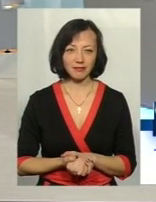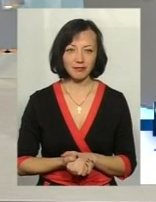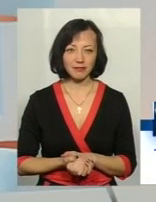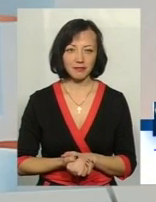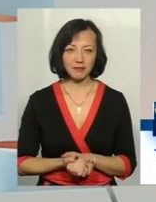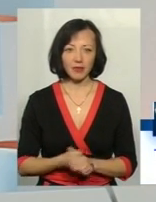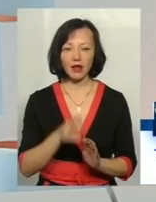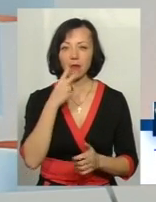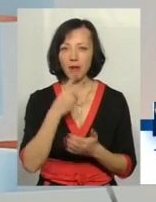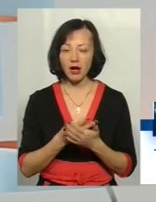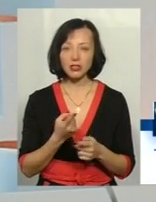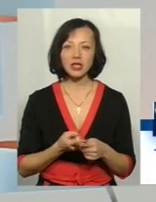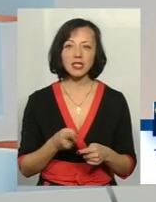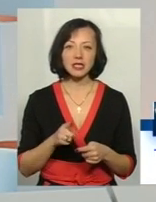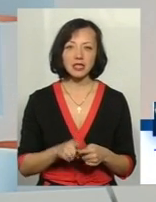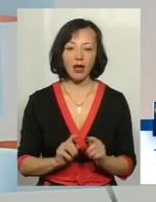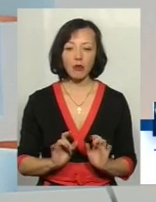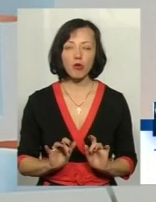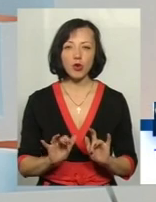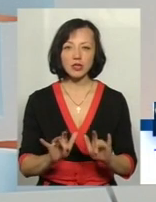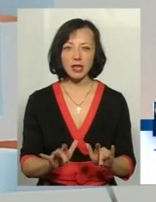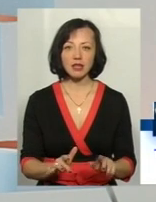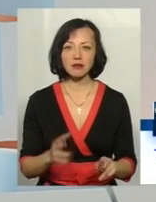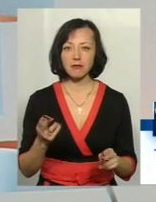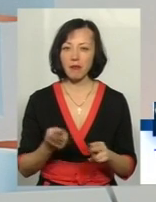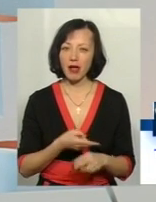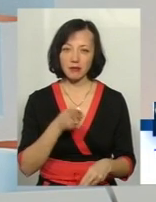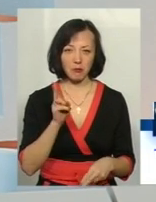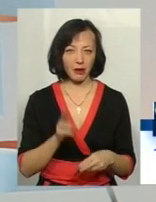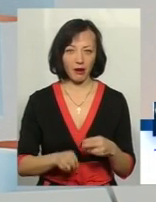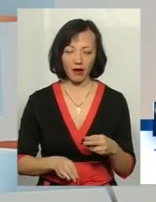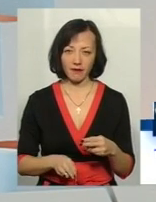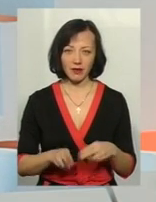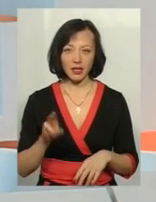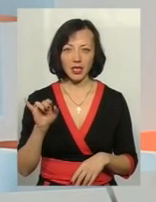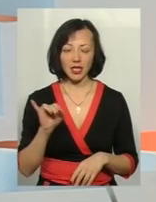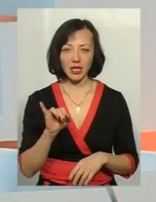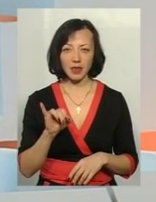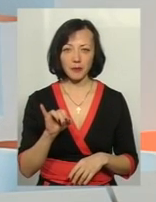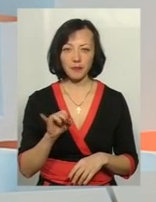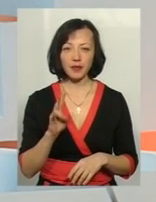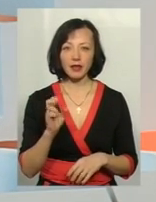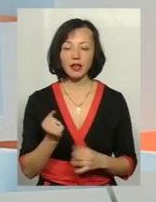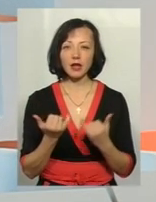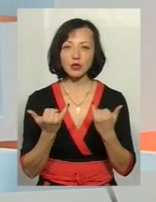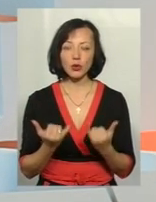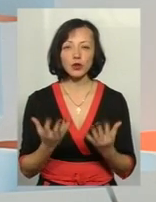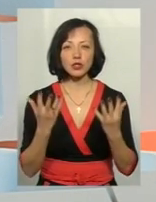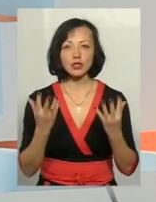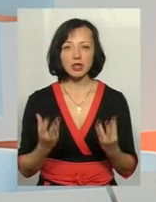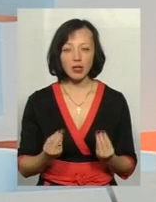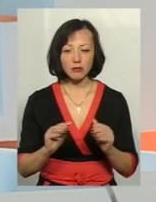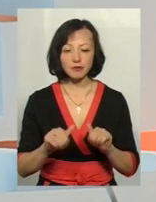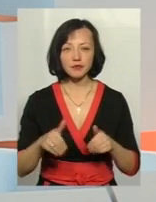Бачите, це процес, в принципі, безперегрений. І на сьогоднішній день ми виходимо з